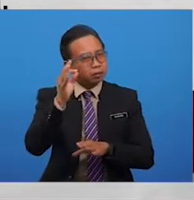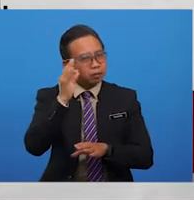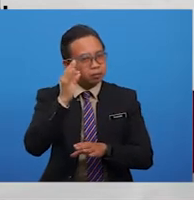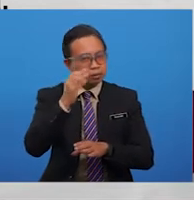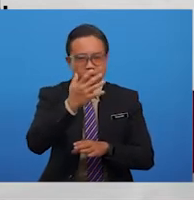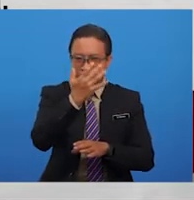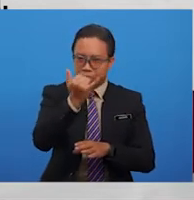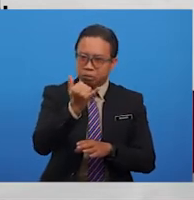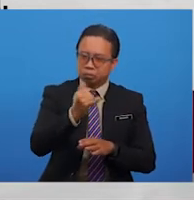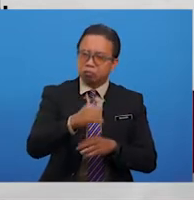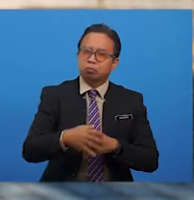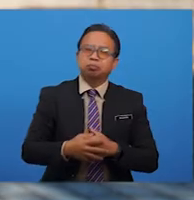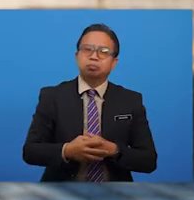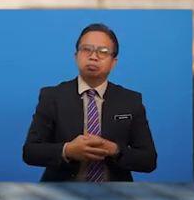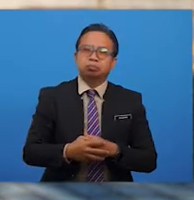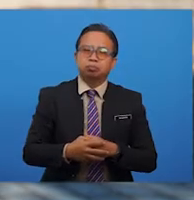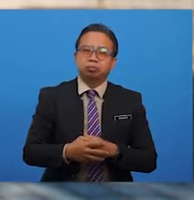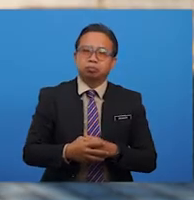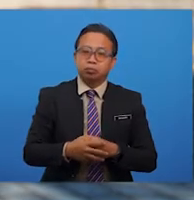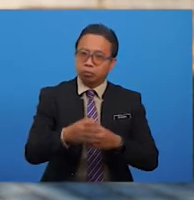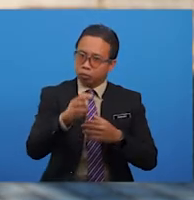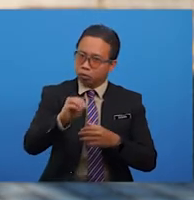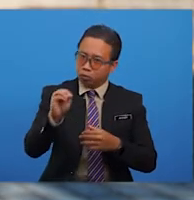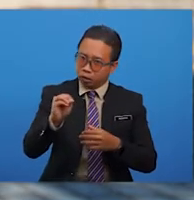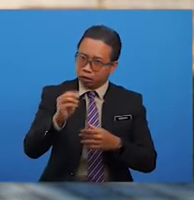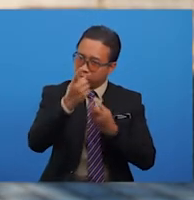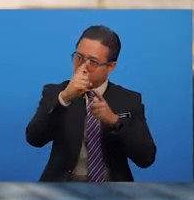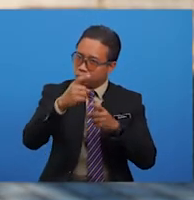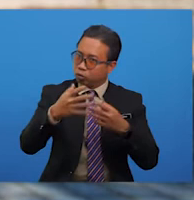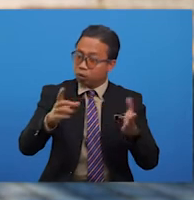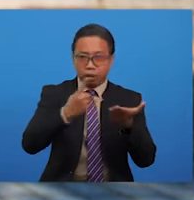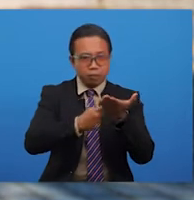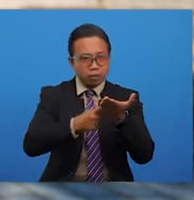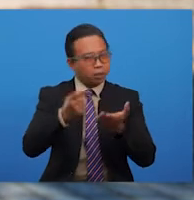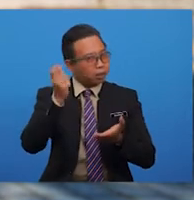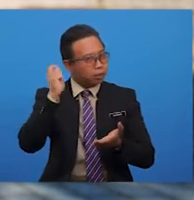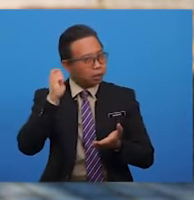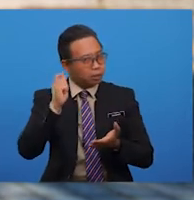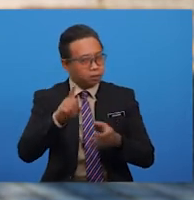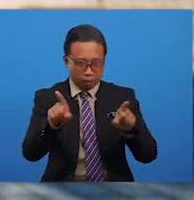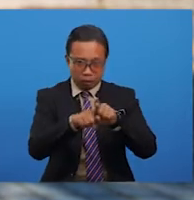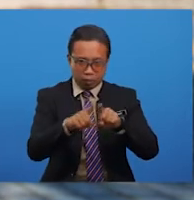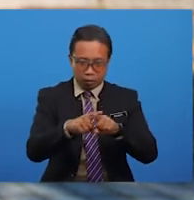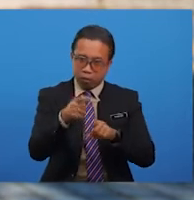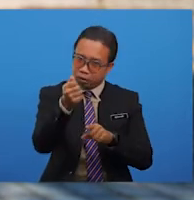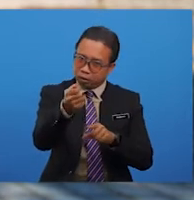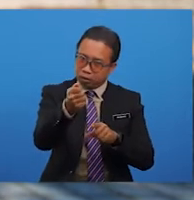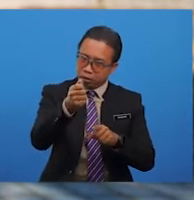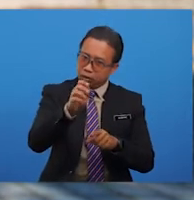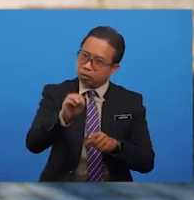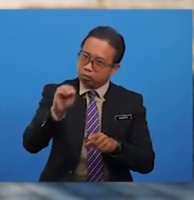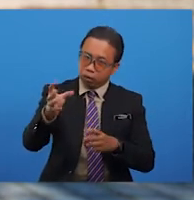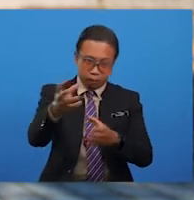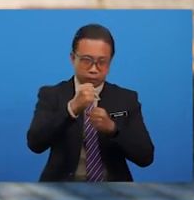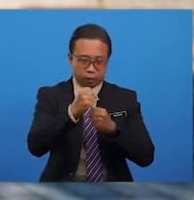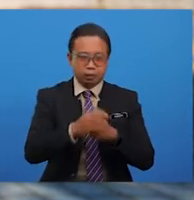menyeronokkan. Bagaimana murid-murid? Adakah jawapan yang sudah dibincangkan tadi sama dengan jawapan yang murid